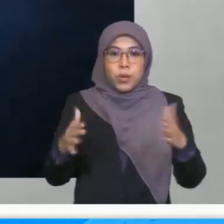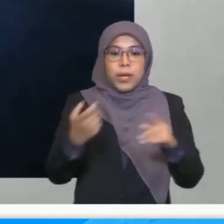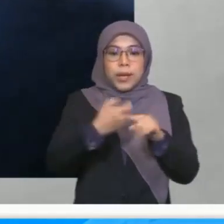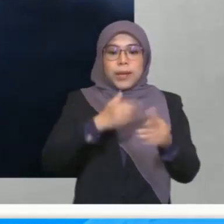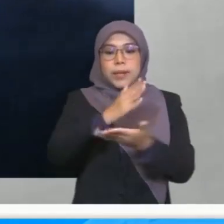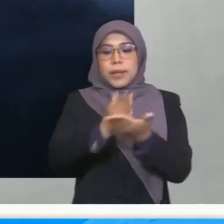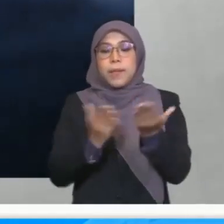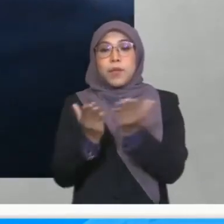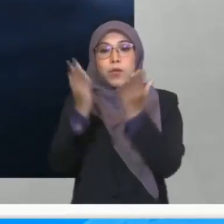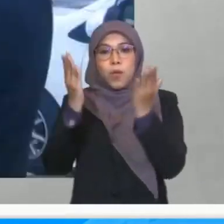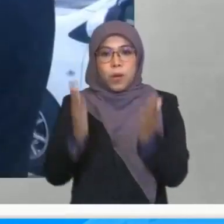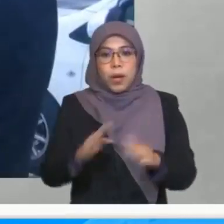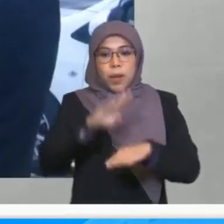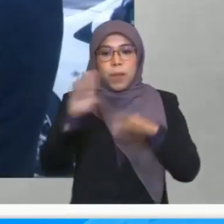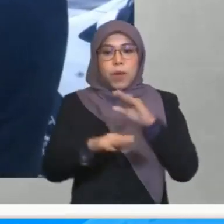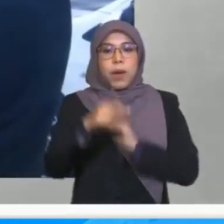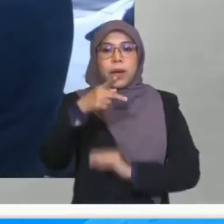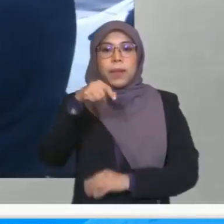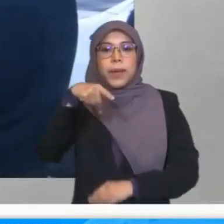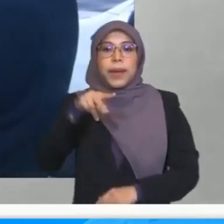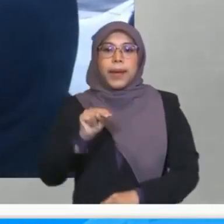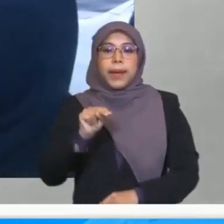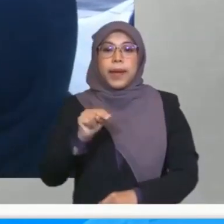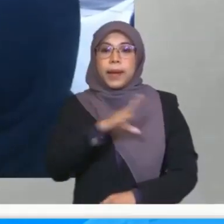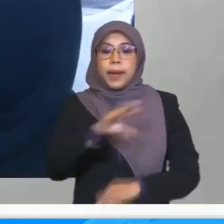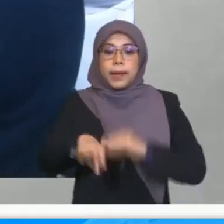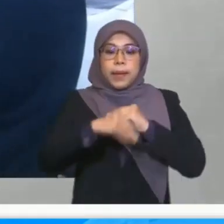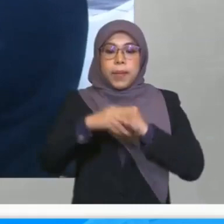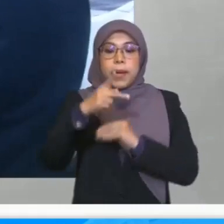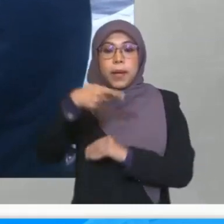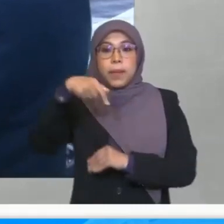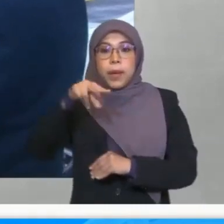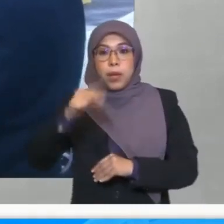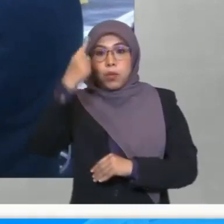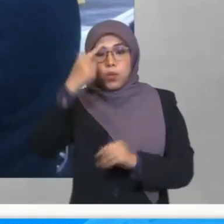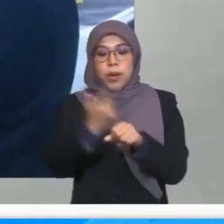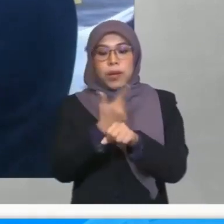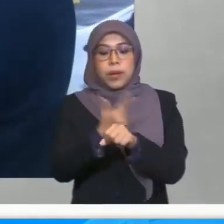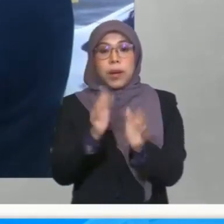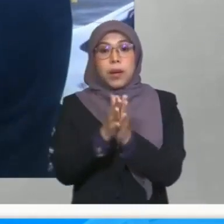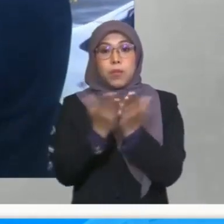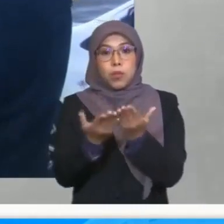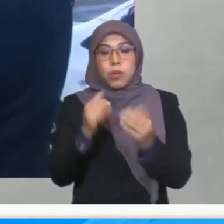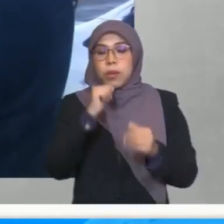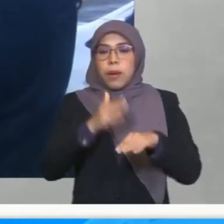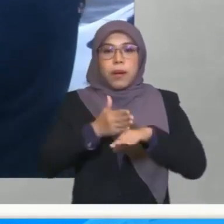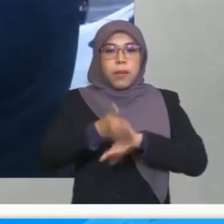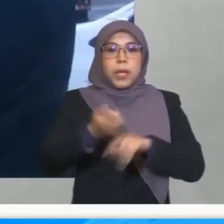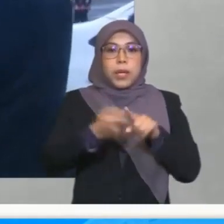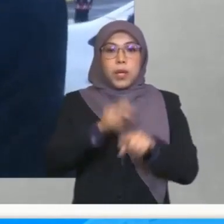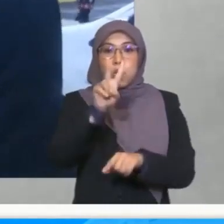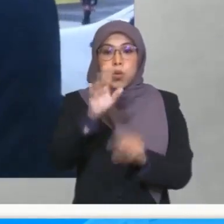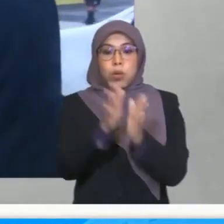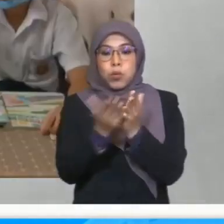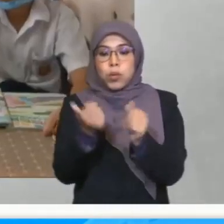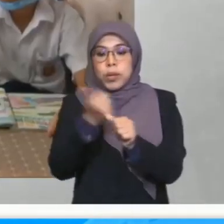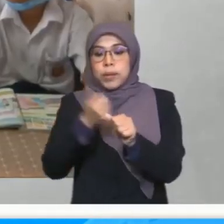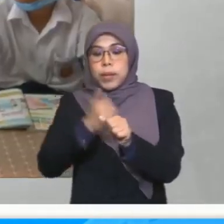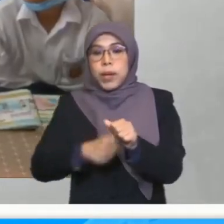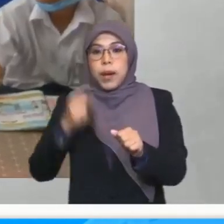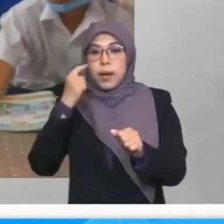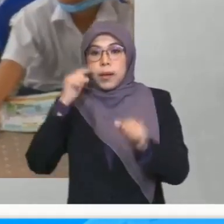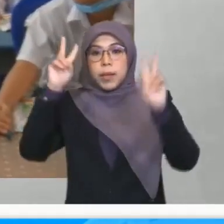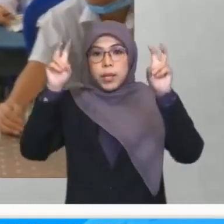sebilangan sekolah bawah KPM. Tambah KPM, bilangan buku latihan hendaklah tidak melebihi dua buku bagi setiap mata